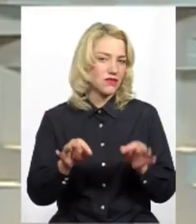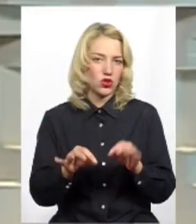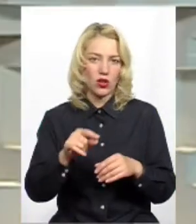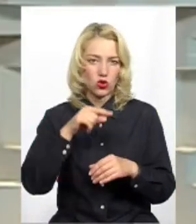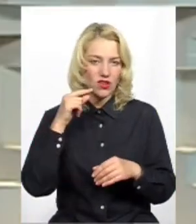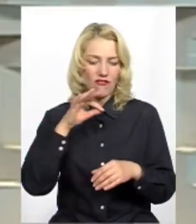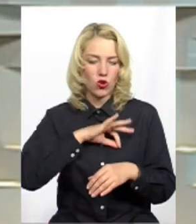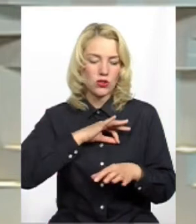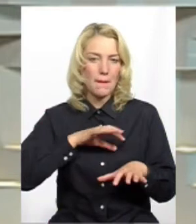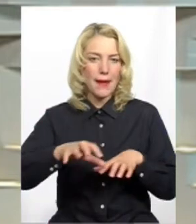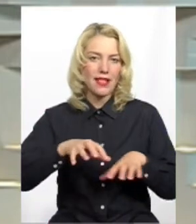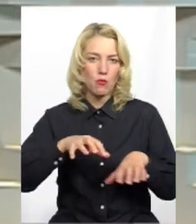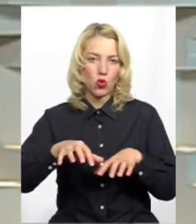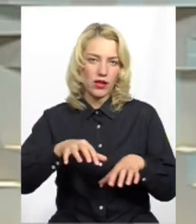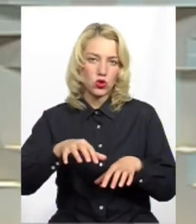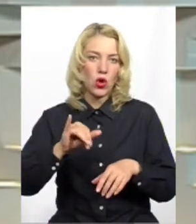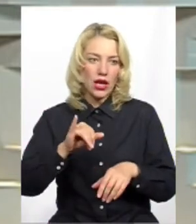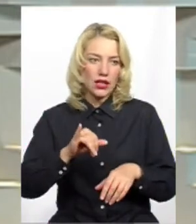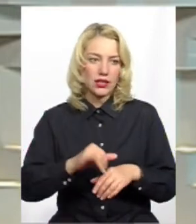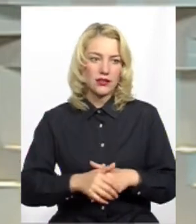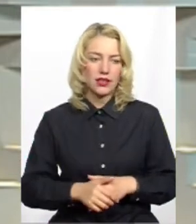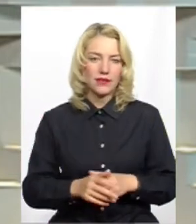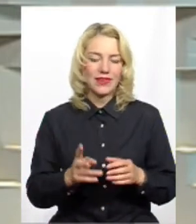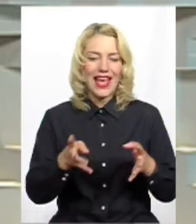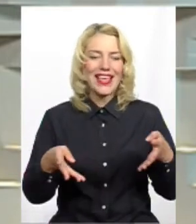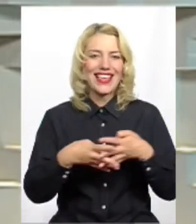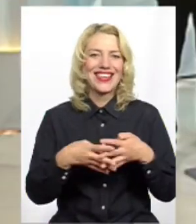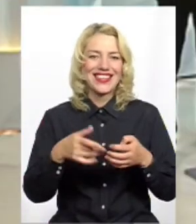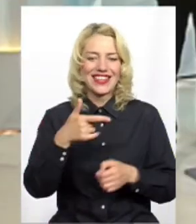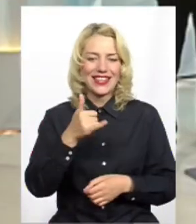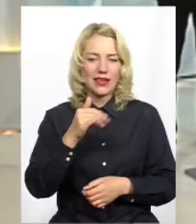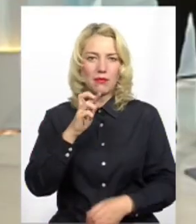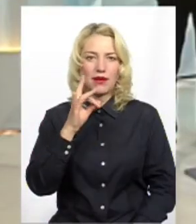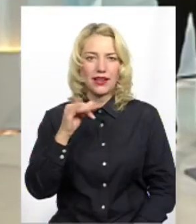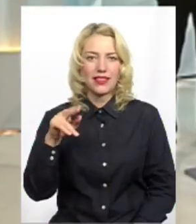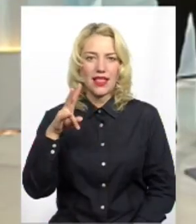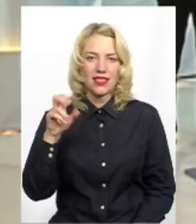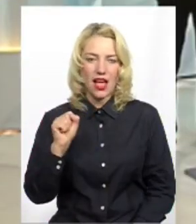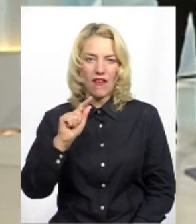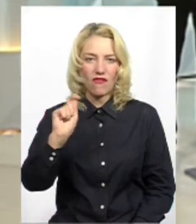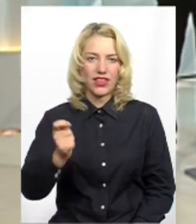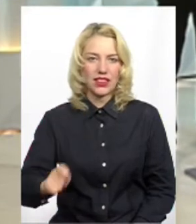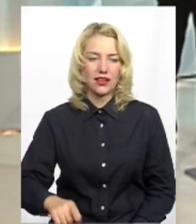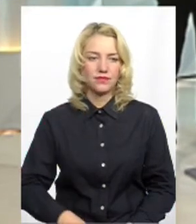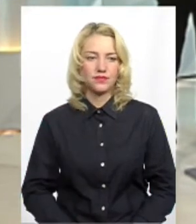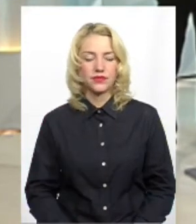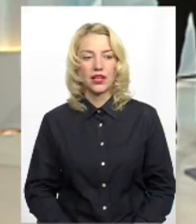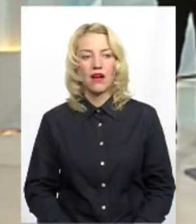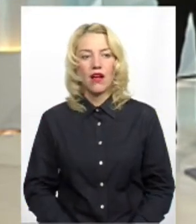Звичайно, Росія, використовуючи маніпуляцію і гібридну війну. Дякую за відповіді. Це закінчився перший блок.